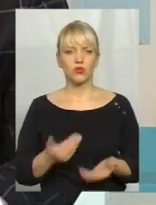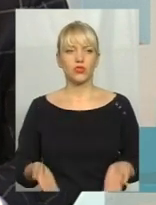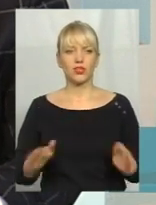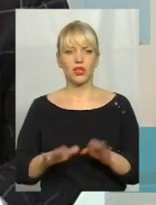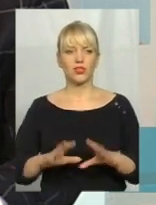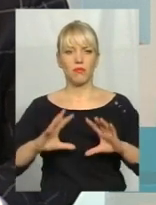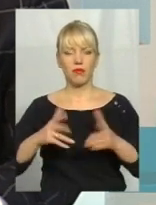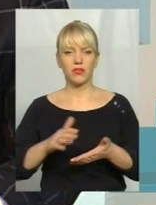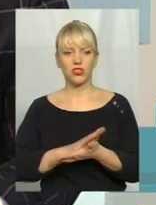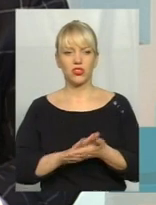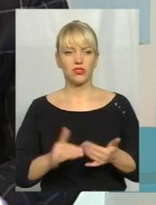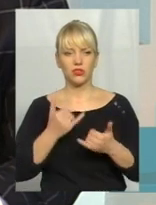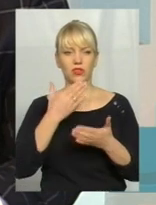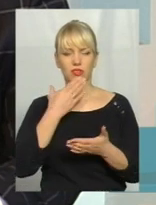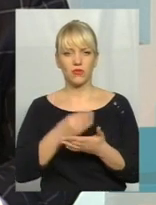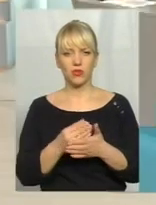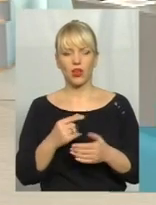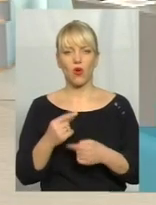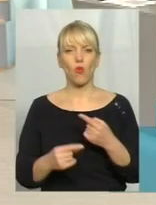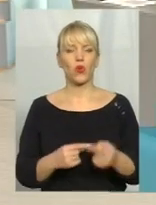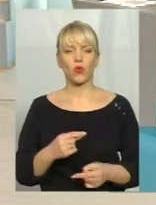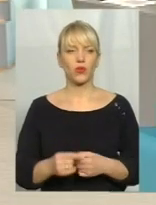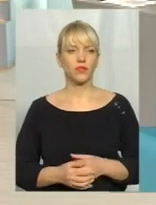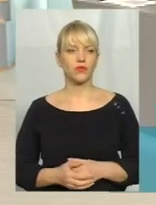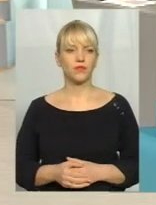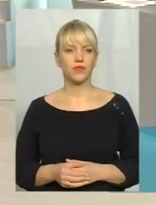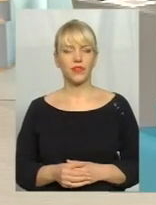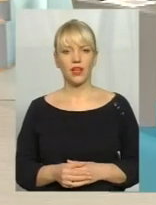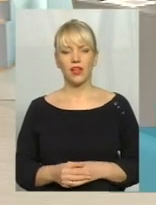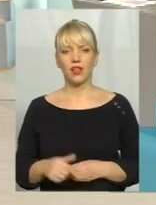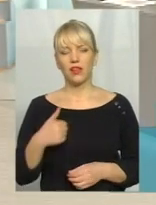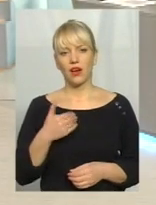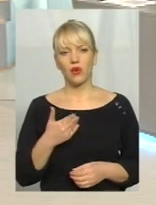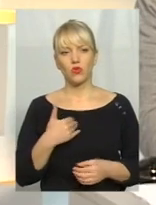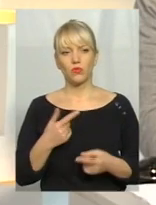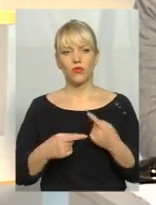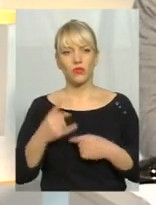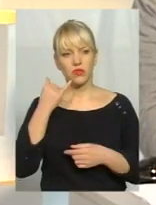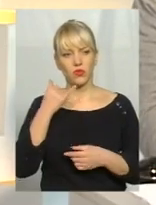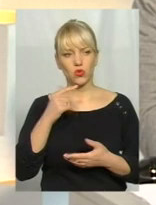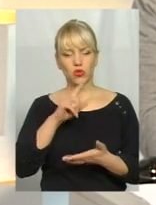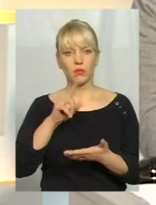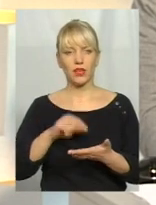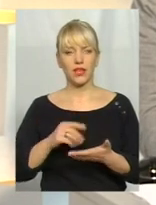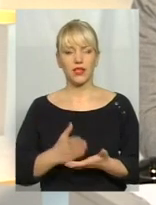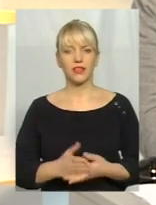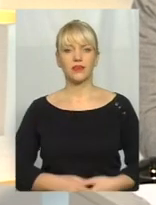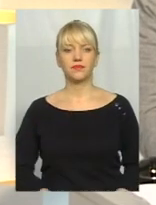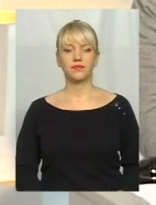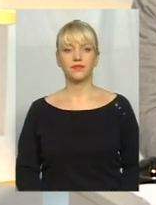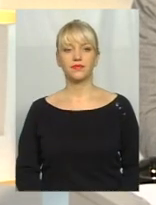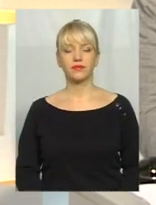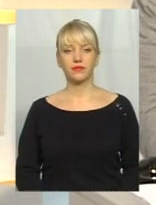планету чисту для своїх онуків і правнуків. Дякую, пане Миколаїві, я зараз повернуся до цього запитання. У нас просто є дзвіночок. Доброго вечора.